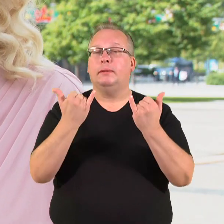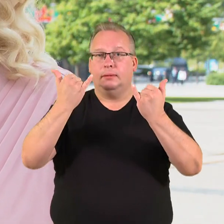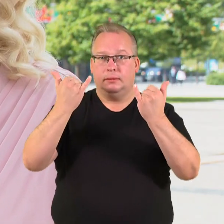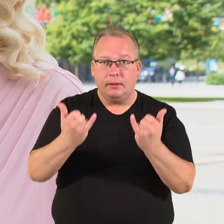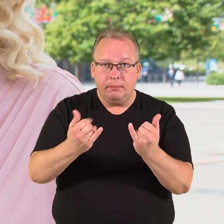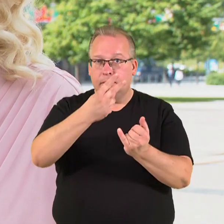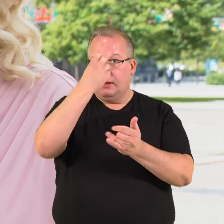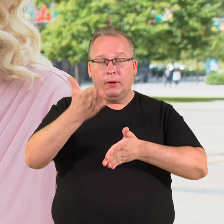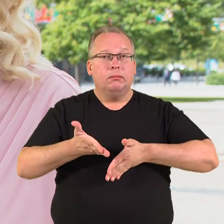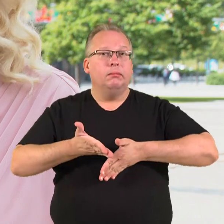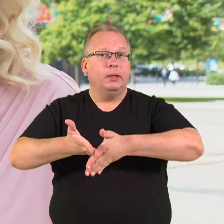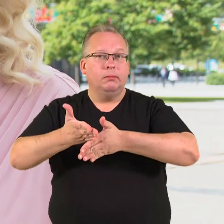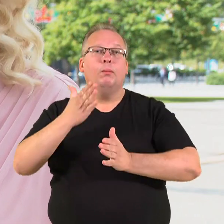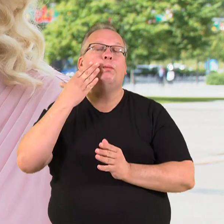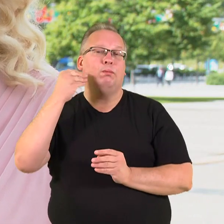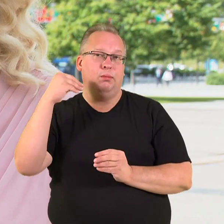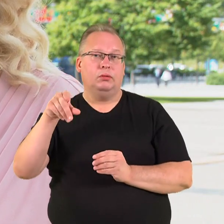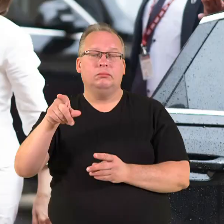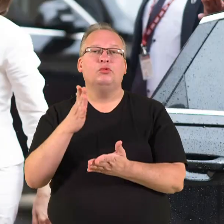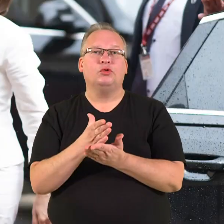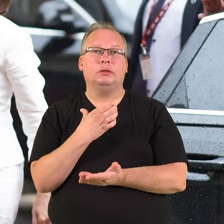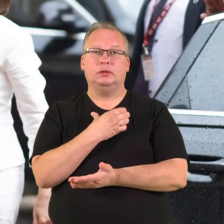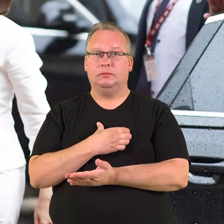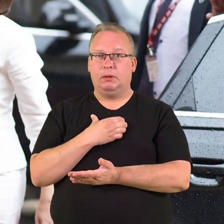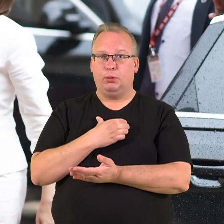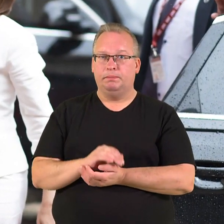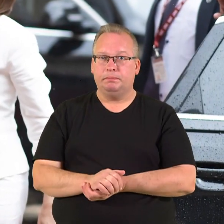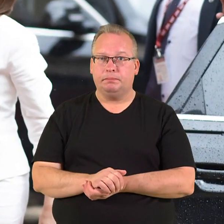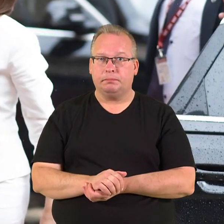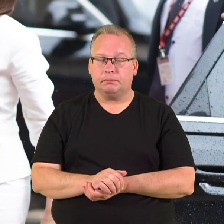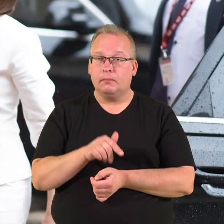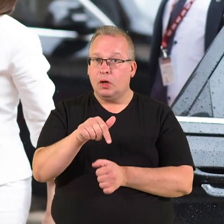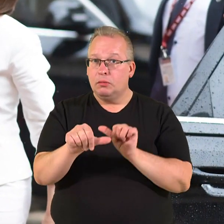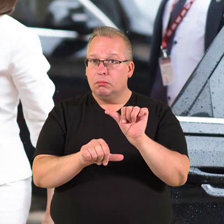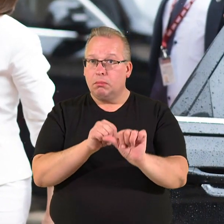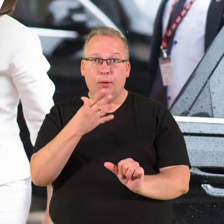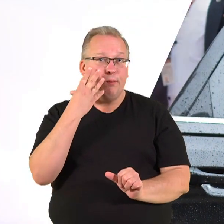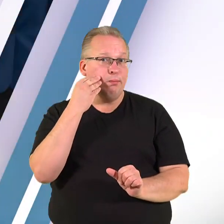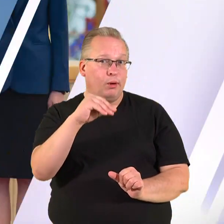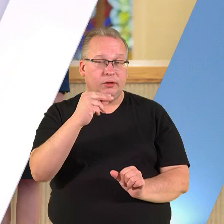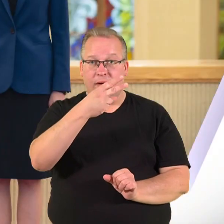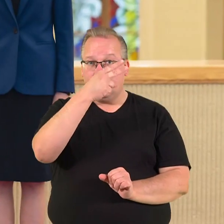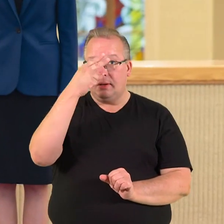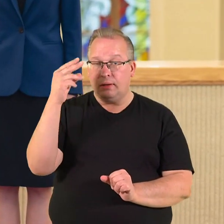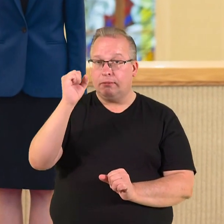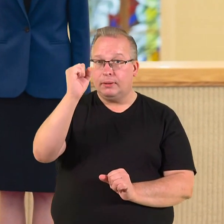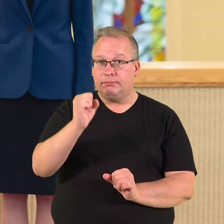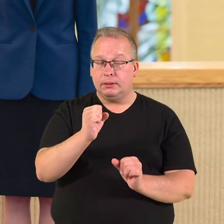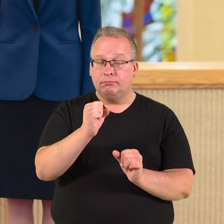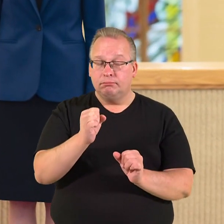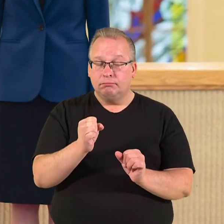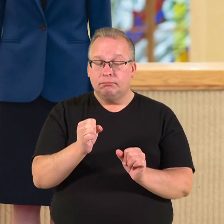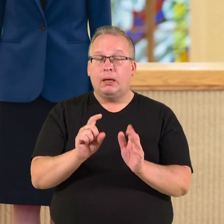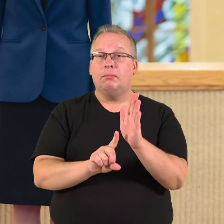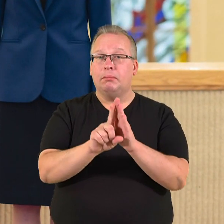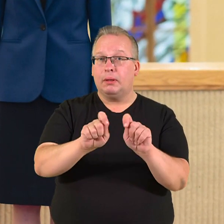Lietuvos pagalba Moldovai yra ypač svarbi. Šiemet Lietuvai ir Moldovai minint diplomatinių santykių užmėsgymo